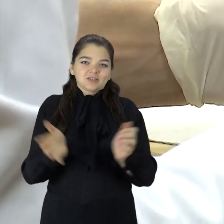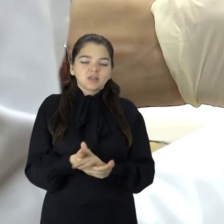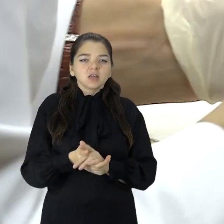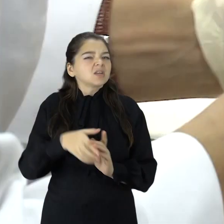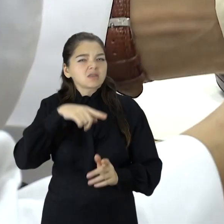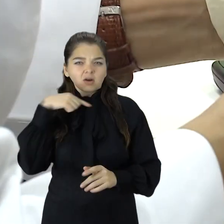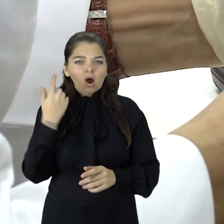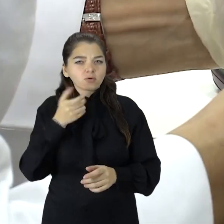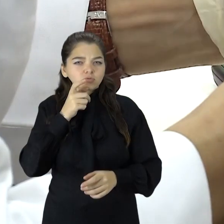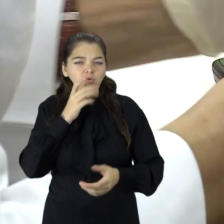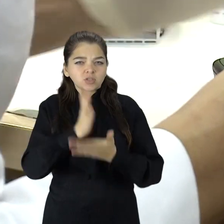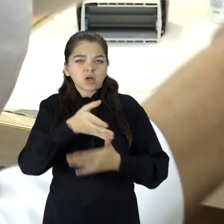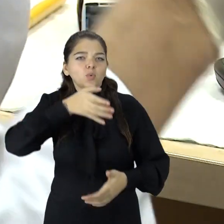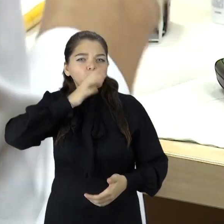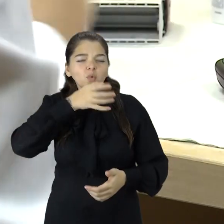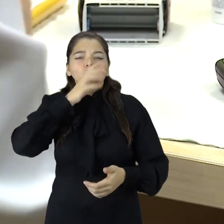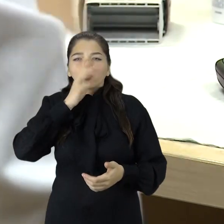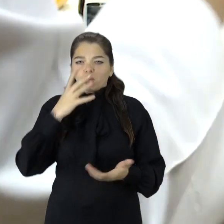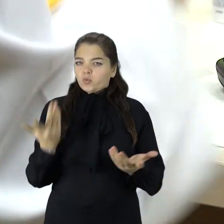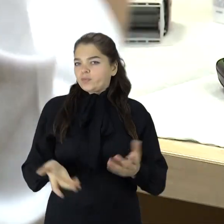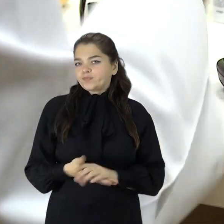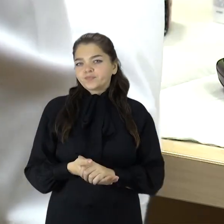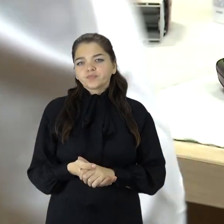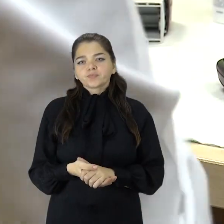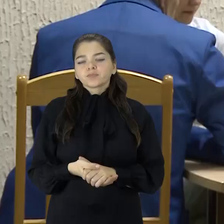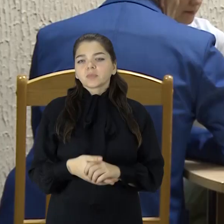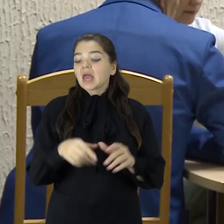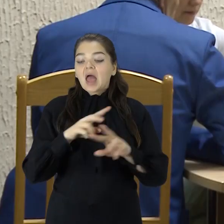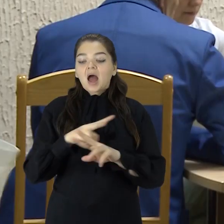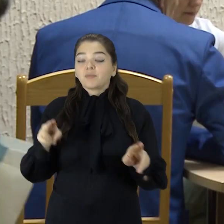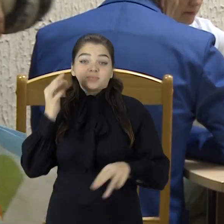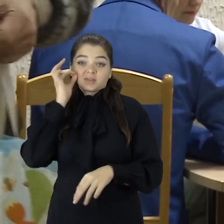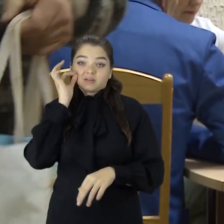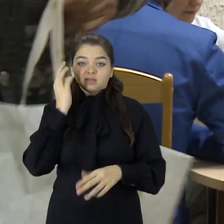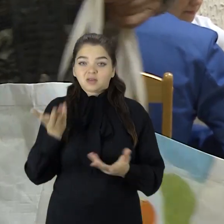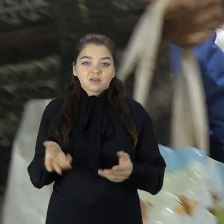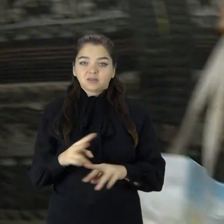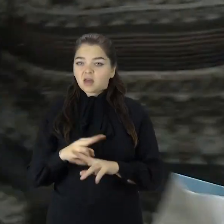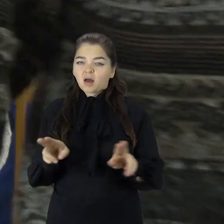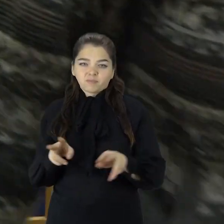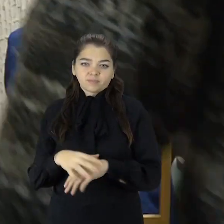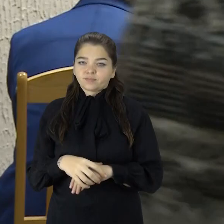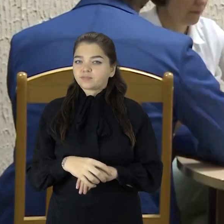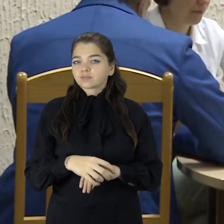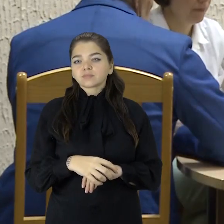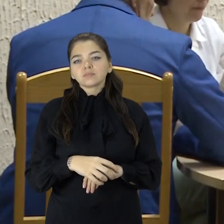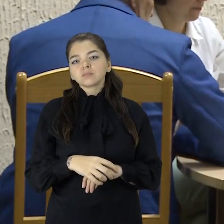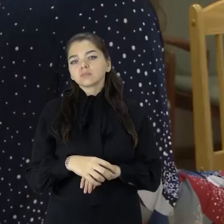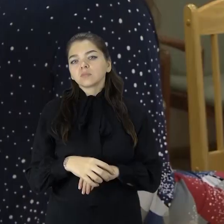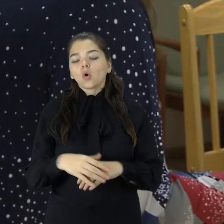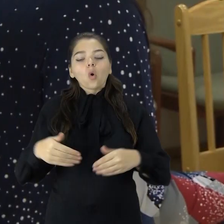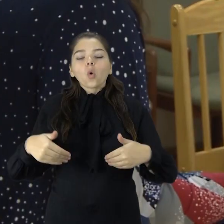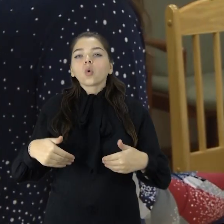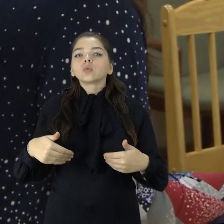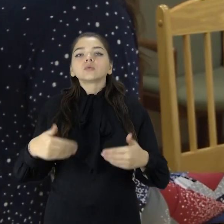kurios galėtų sumažinti tą cukraus kiekio kilimą kraujyje. yra likęs vien tik tik likusi fruktozė, kurį lygį taip pat greitai suveikia kaip